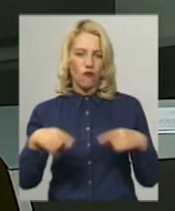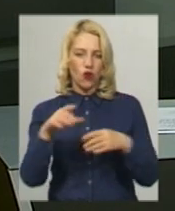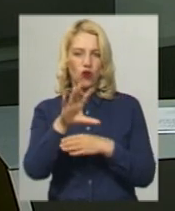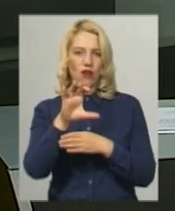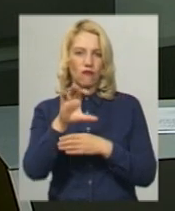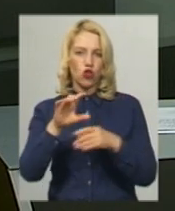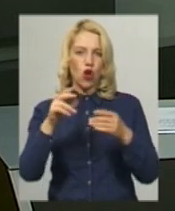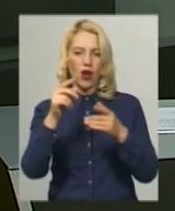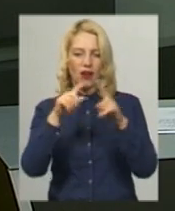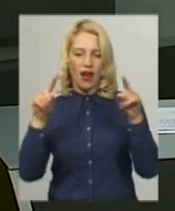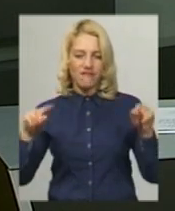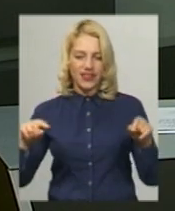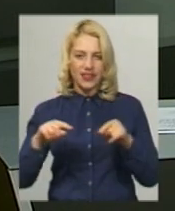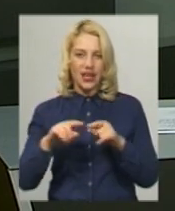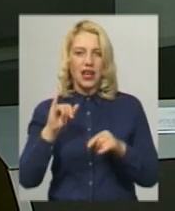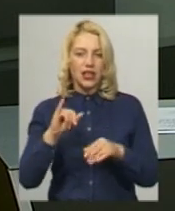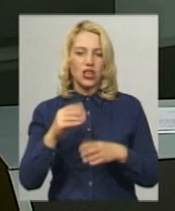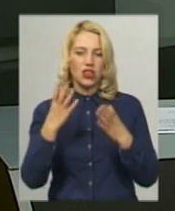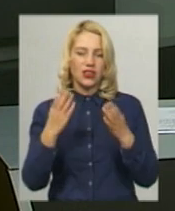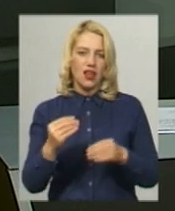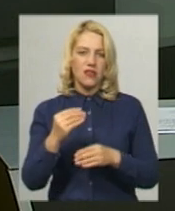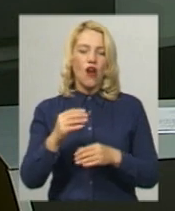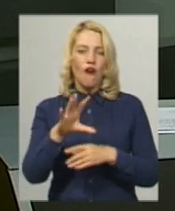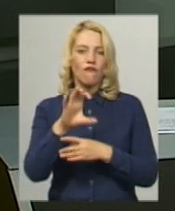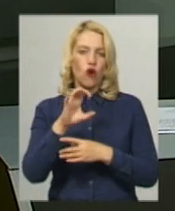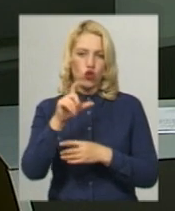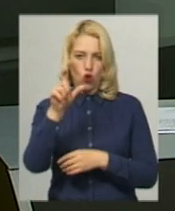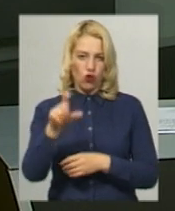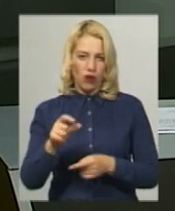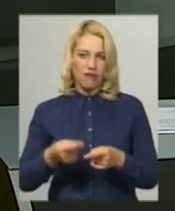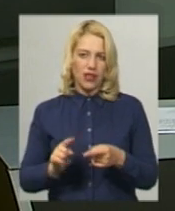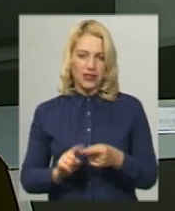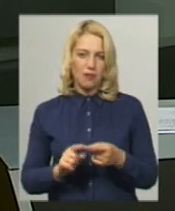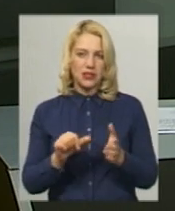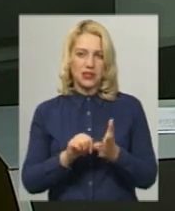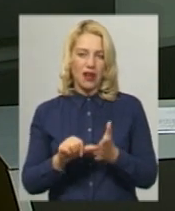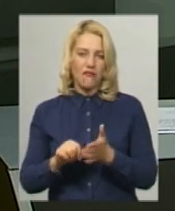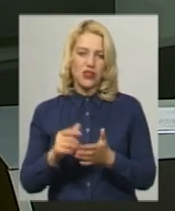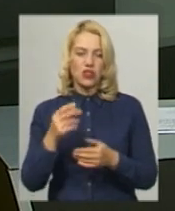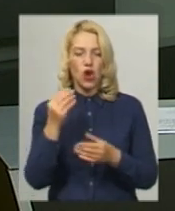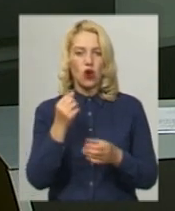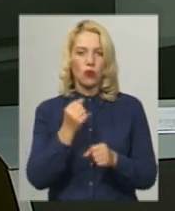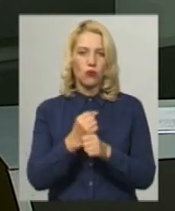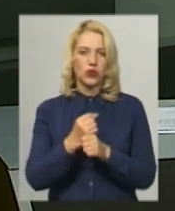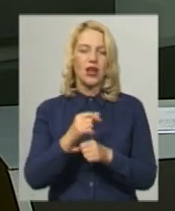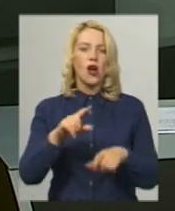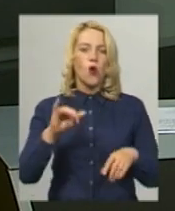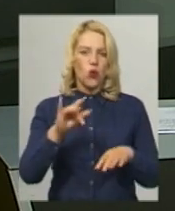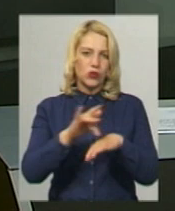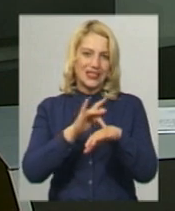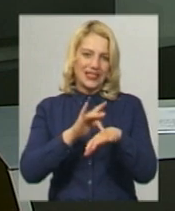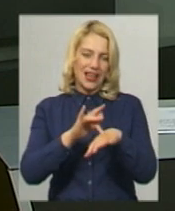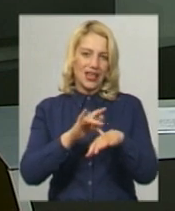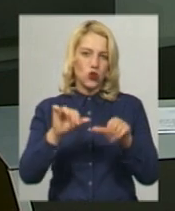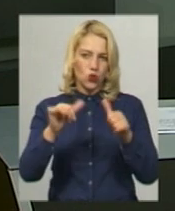фотографа. На виставці автор представить 50 чорно-білих і кольорових робіт, виконаних у стилі «ню». Відкриття відбудеться 12